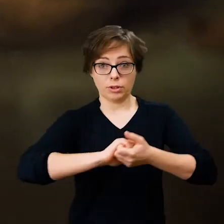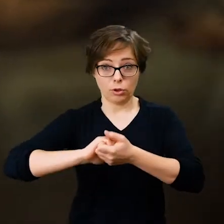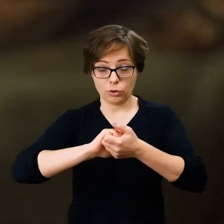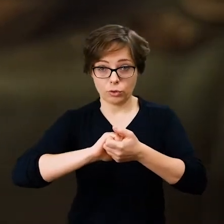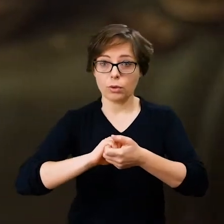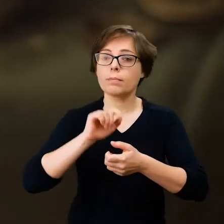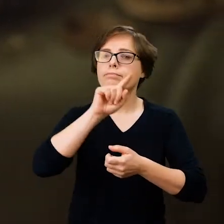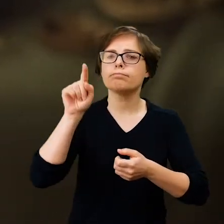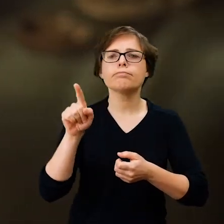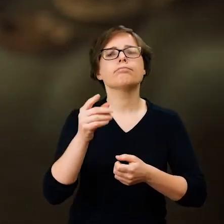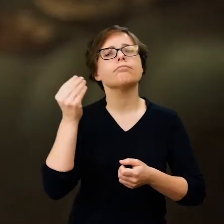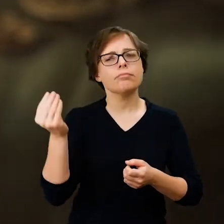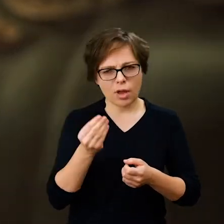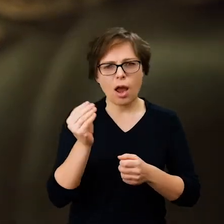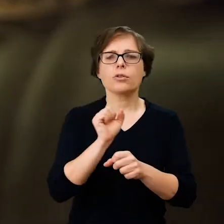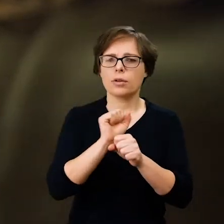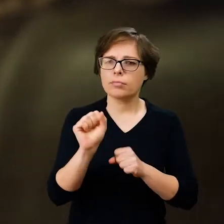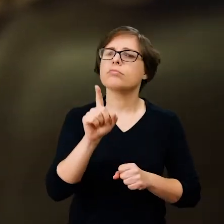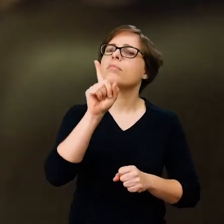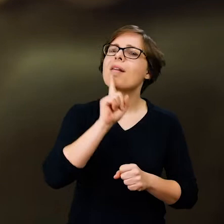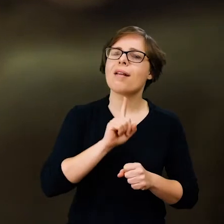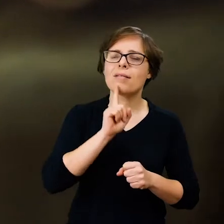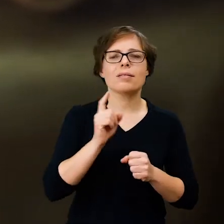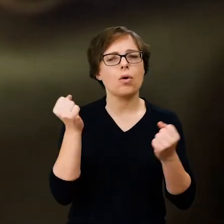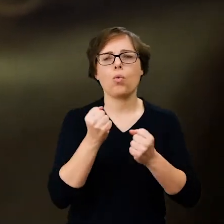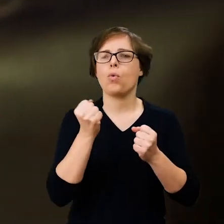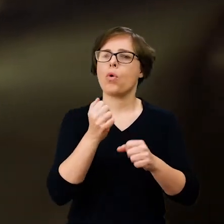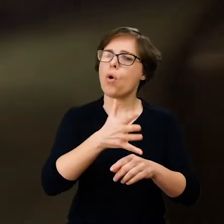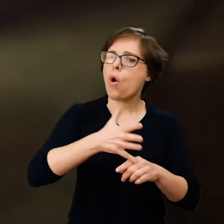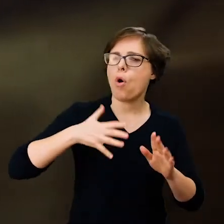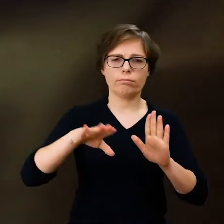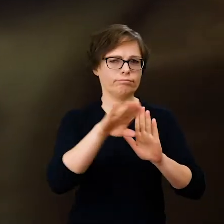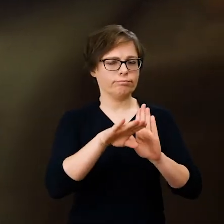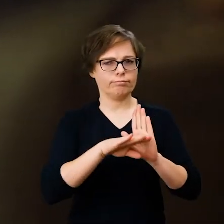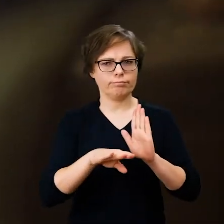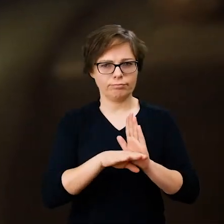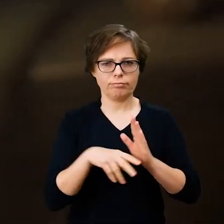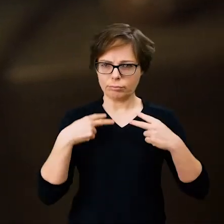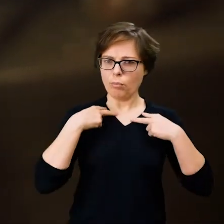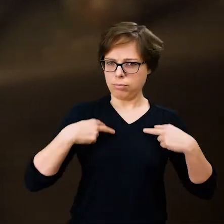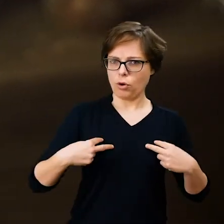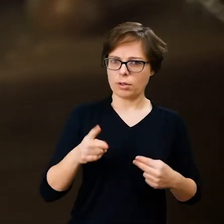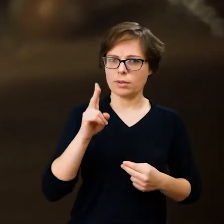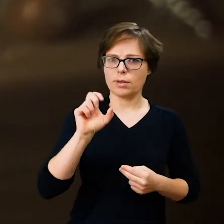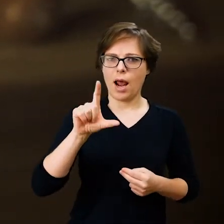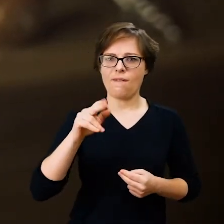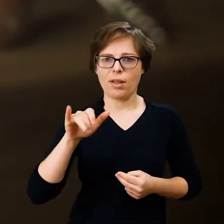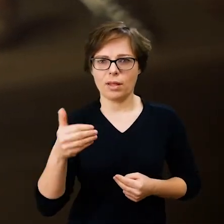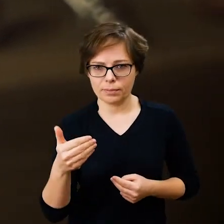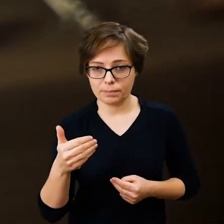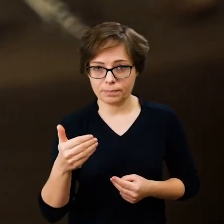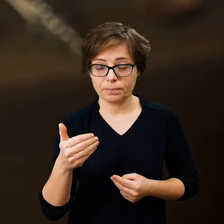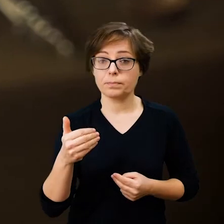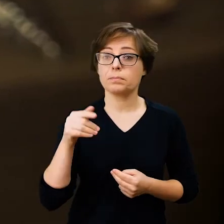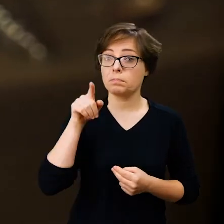panuje jeszcze religia bardzo rygorystyczna, kalwińska religia, która w swoim